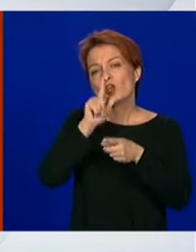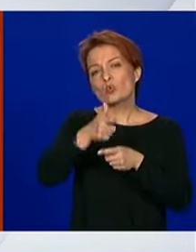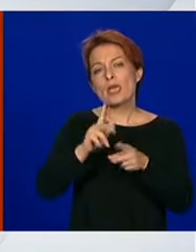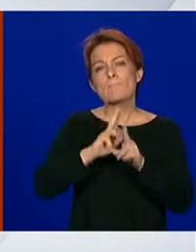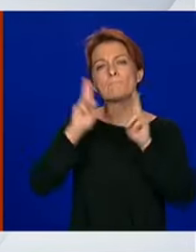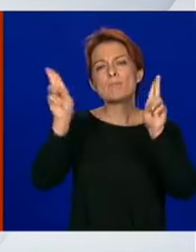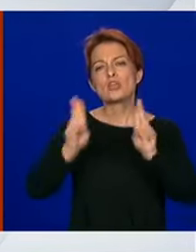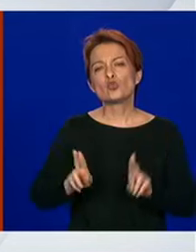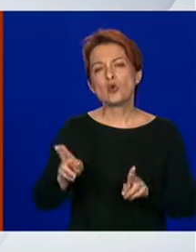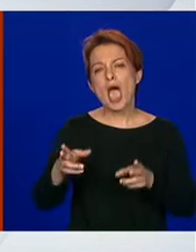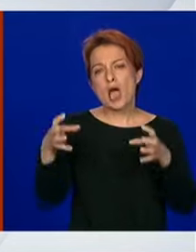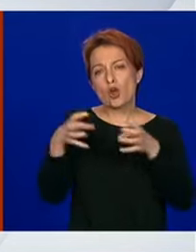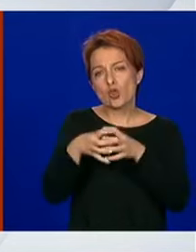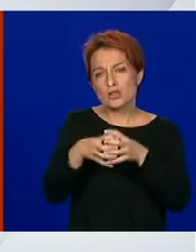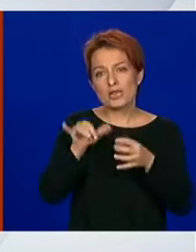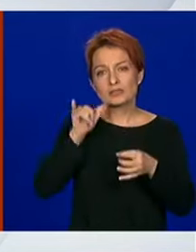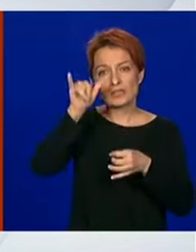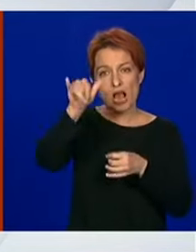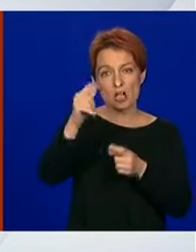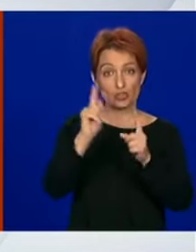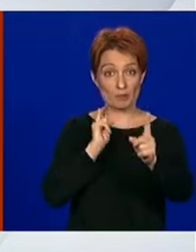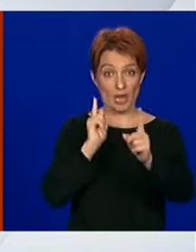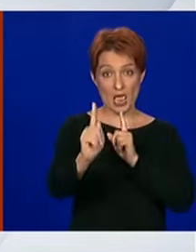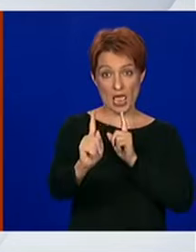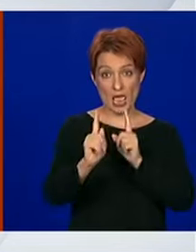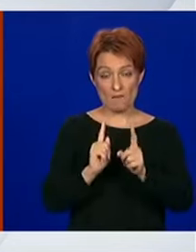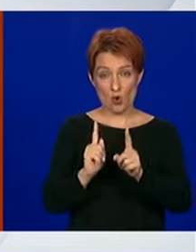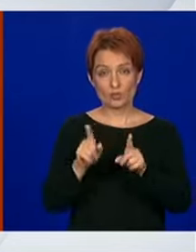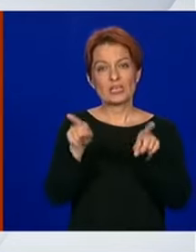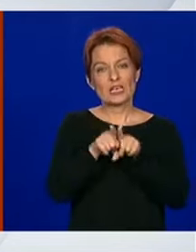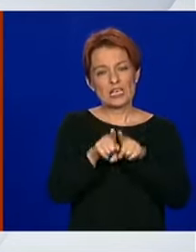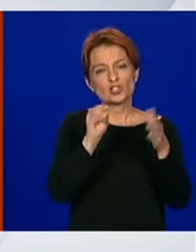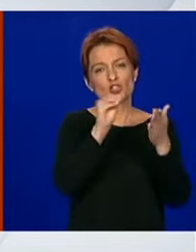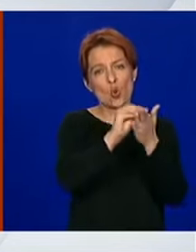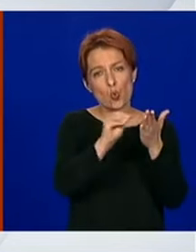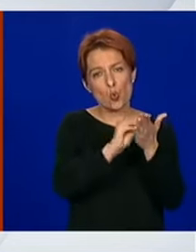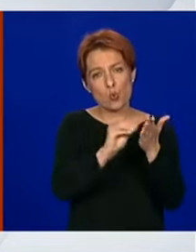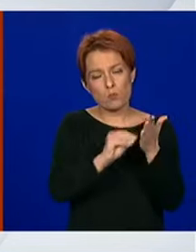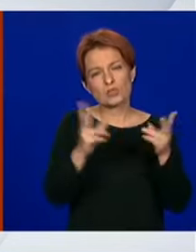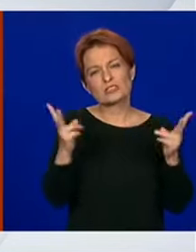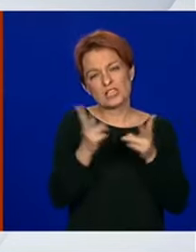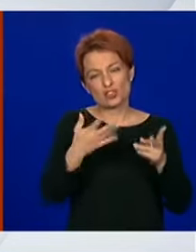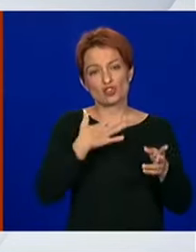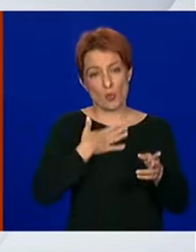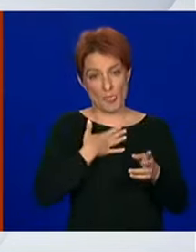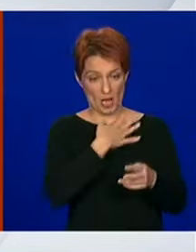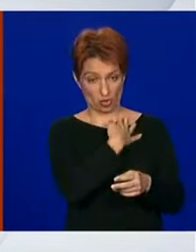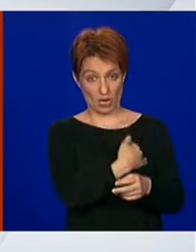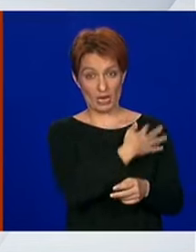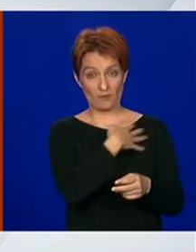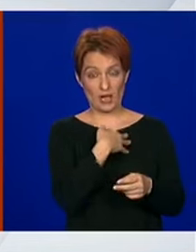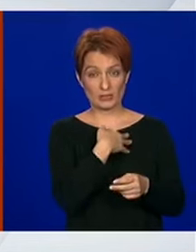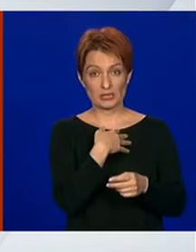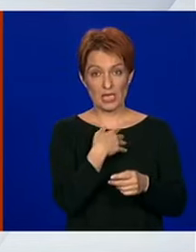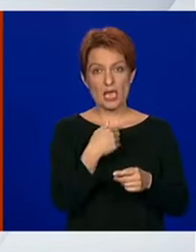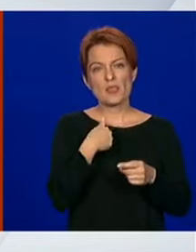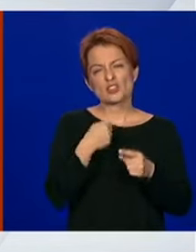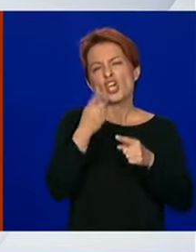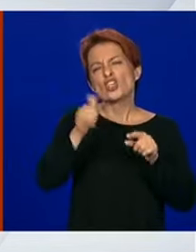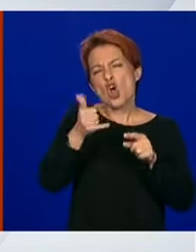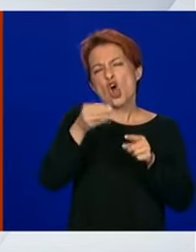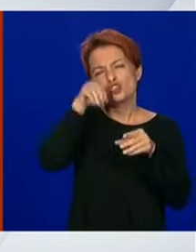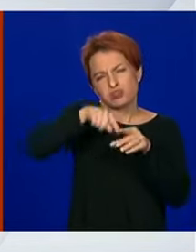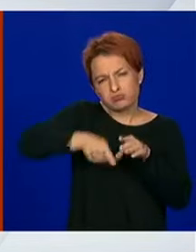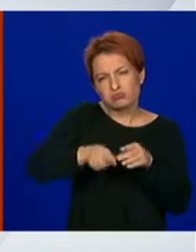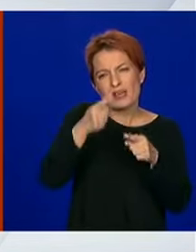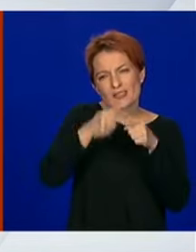zračnih prevozitelja i te su njihove upute bile vrlo slične našima, s time da su naše bilo nešto malo detaljnije. Dakle, mi